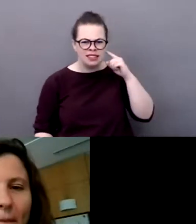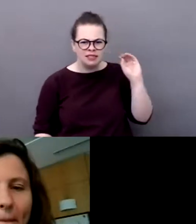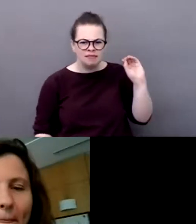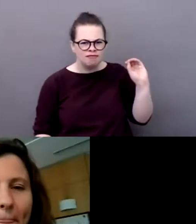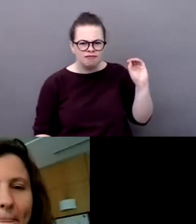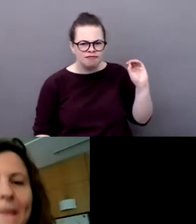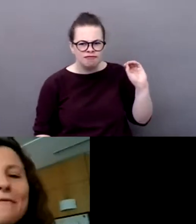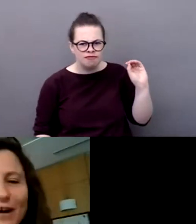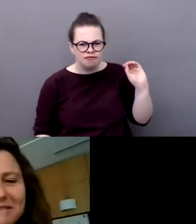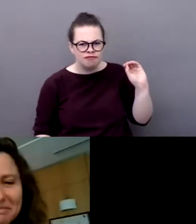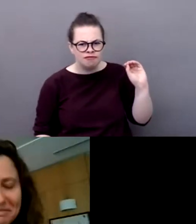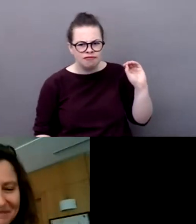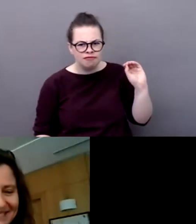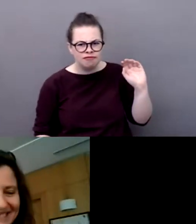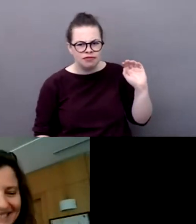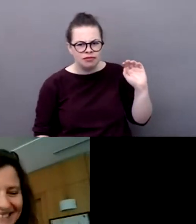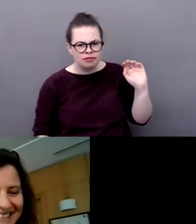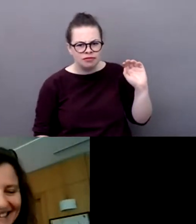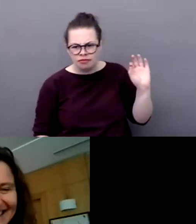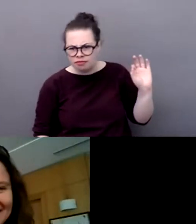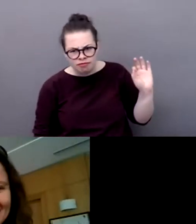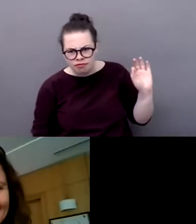C'est peut-être moi qui avais fait mon micro.